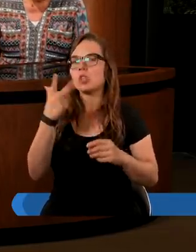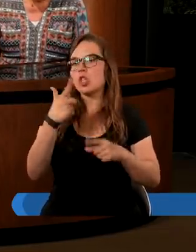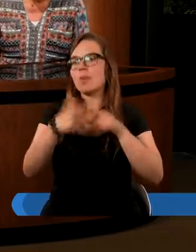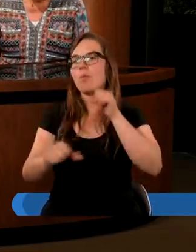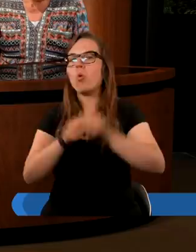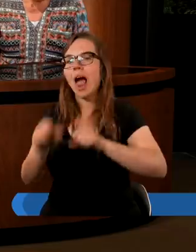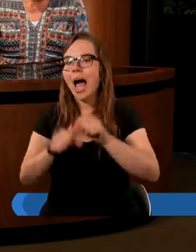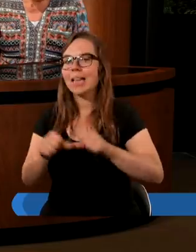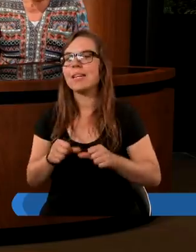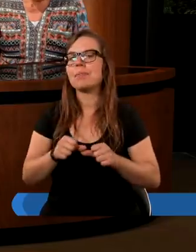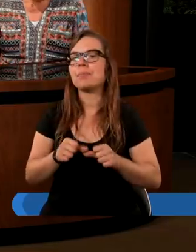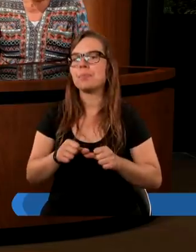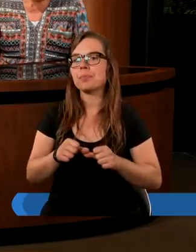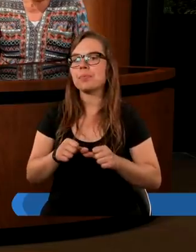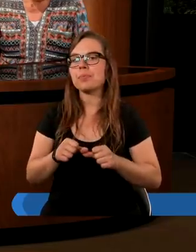pół lat